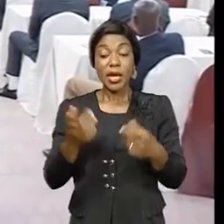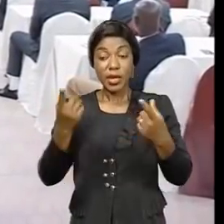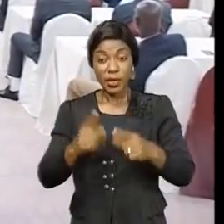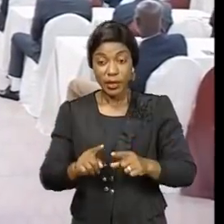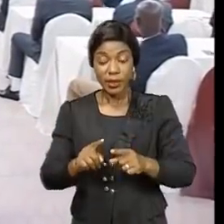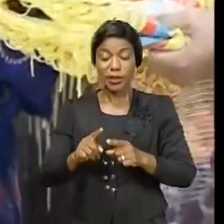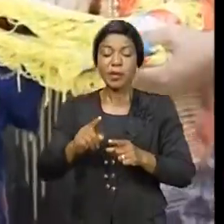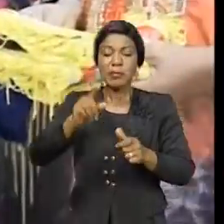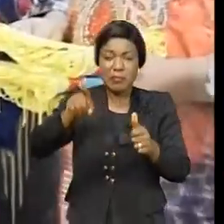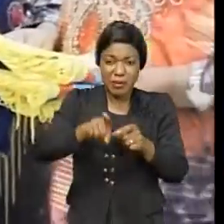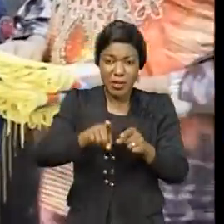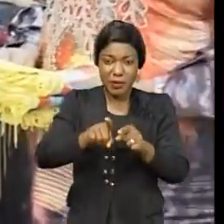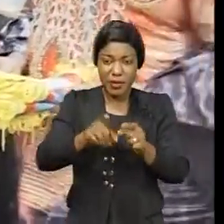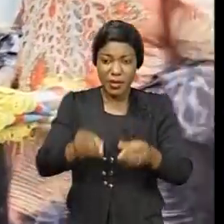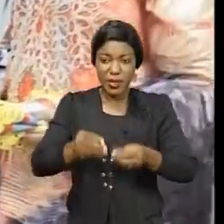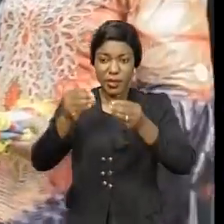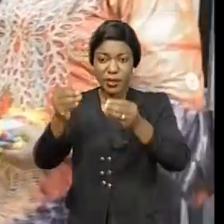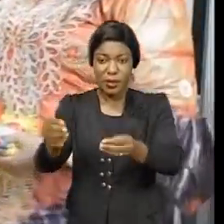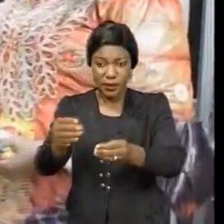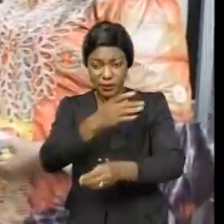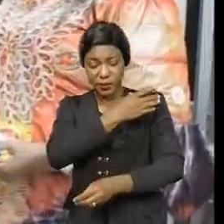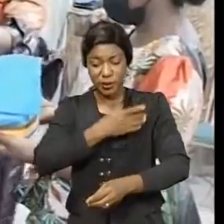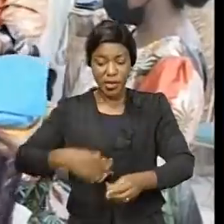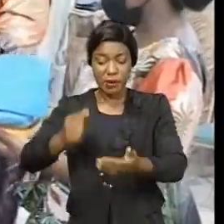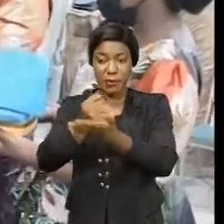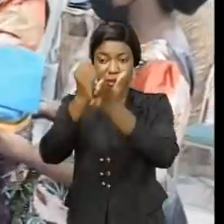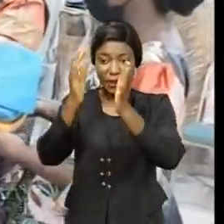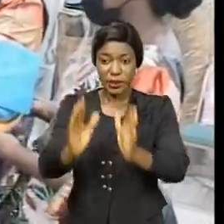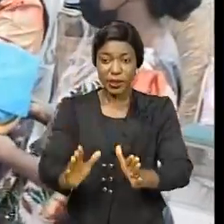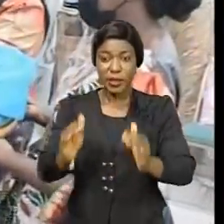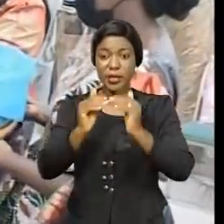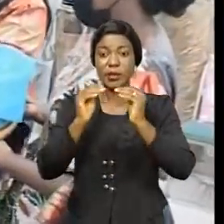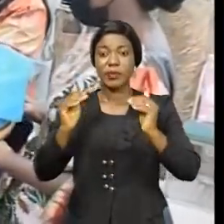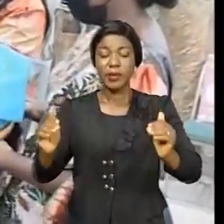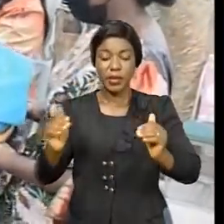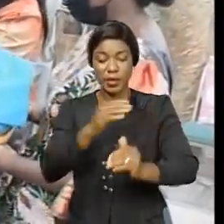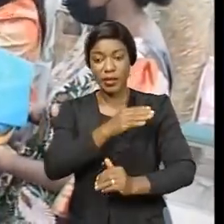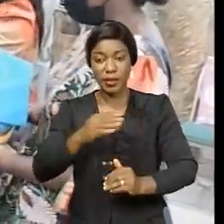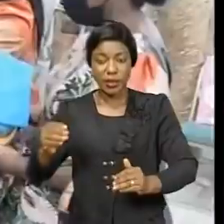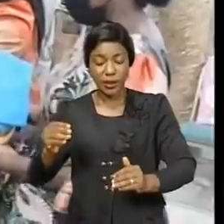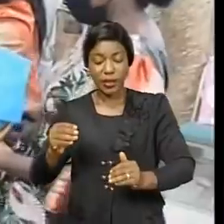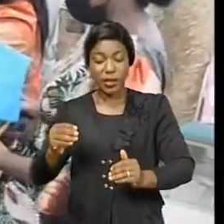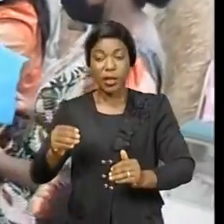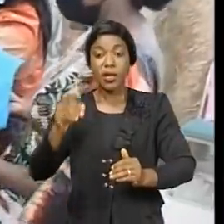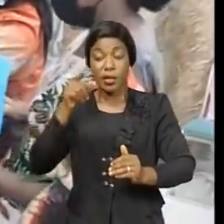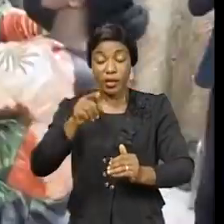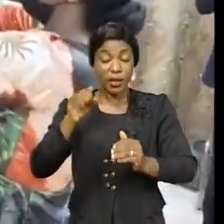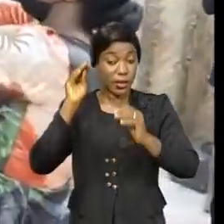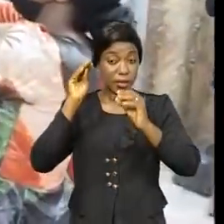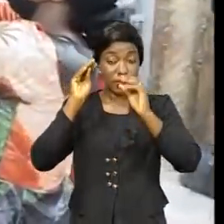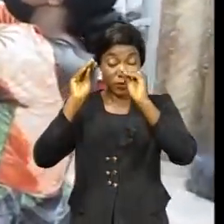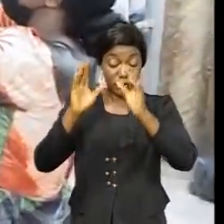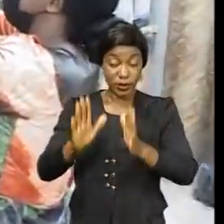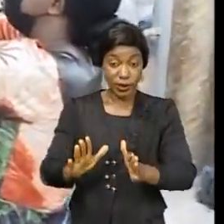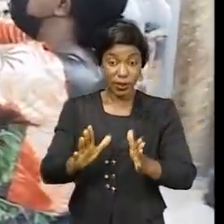la dite démarche, il lui a conféré le titre de l'ambassadeur de la paix et artisan de la vérité. Prosper Tounda a reçu,